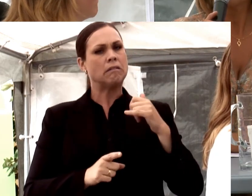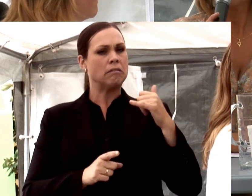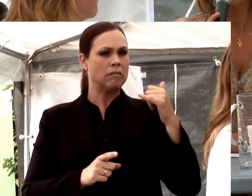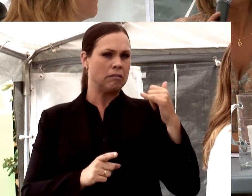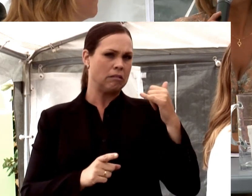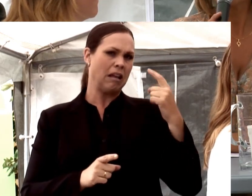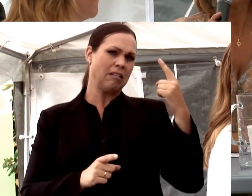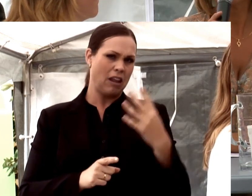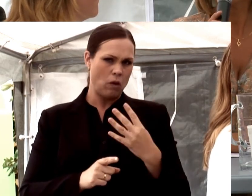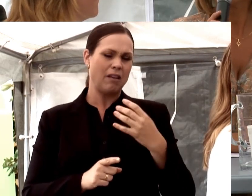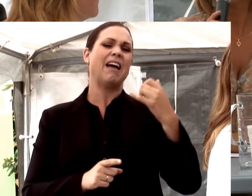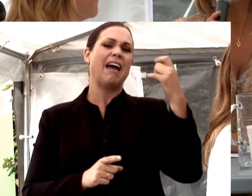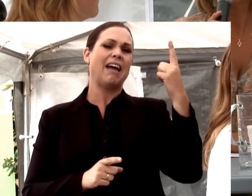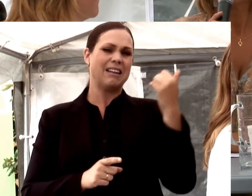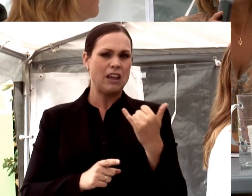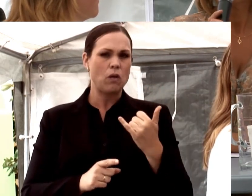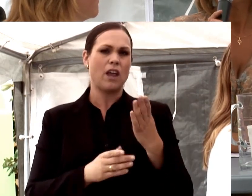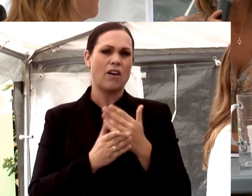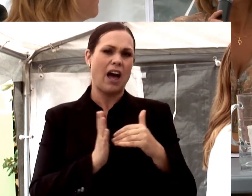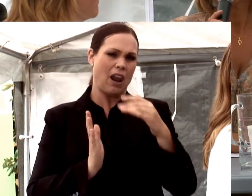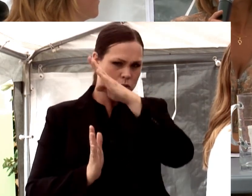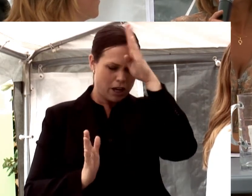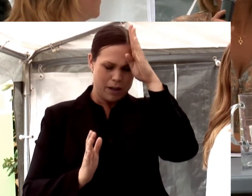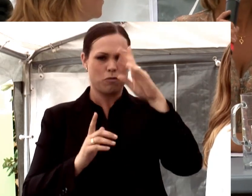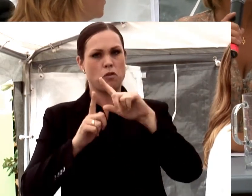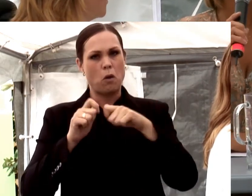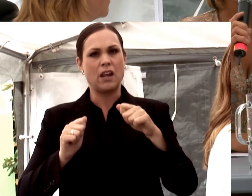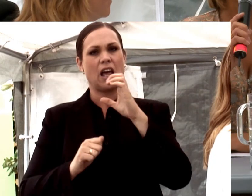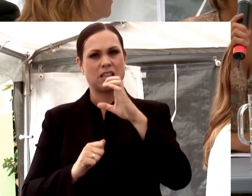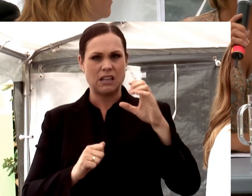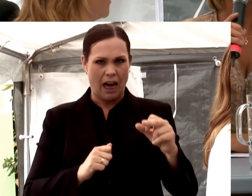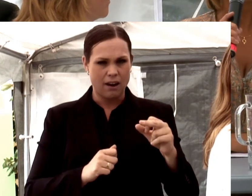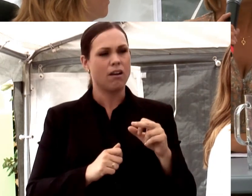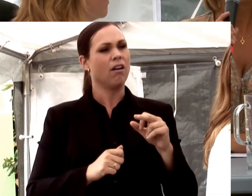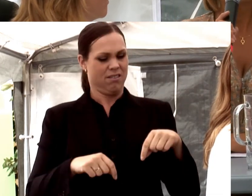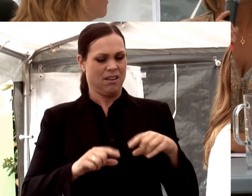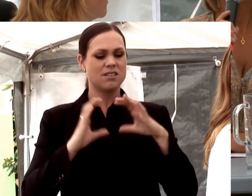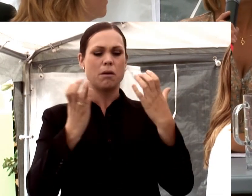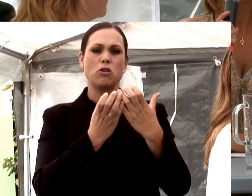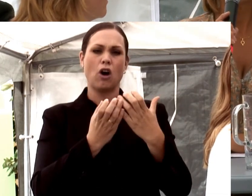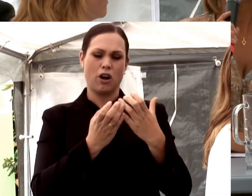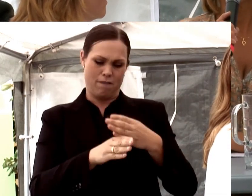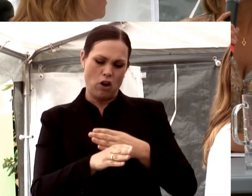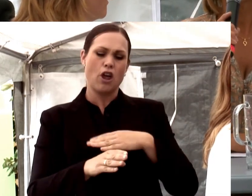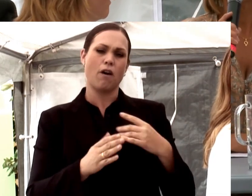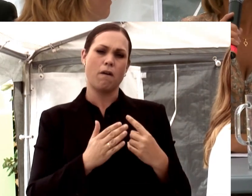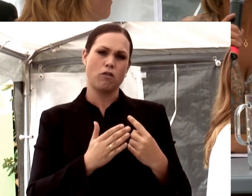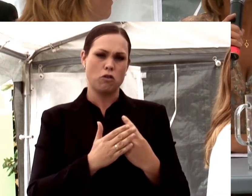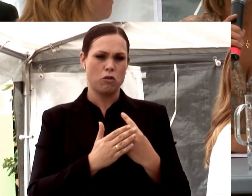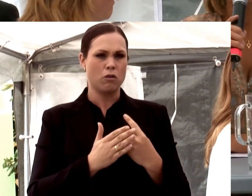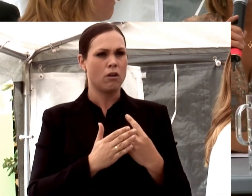alla medlemmar i Akademikerförbundet SSR. Och inför det här seminariet så har haft lite anledning att titta på också